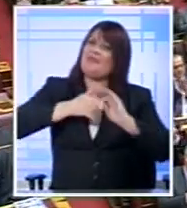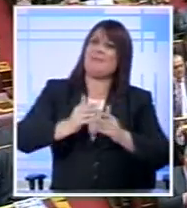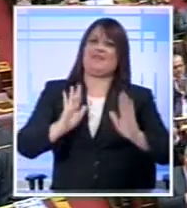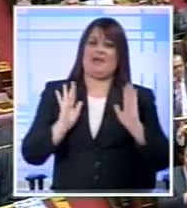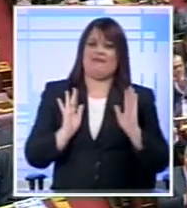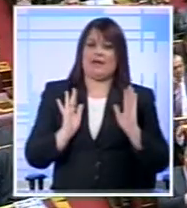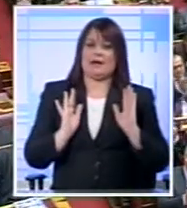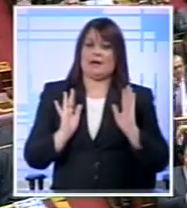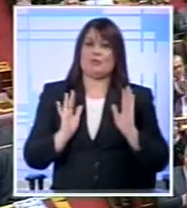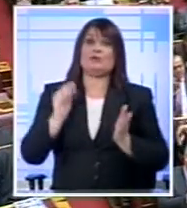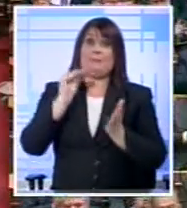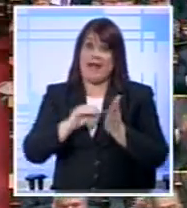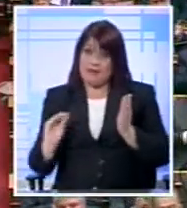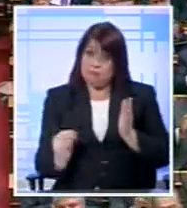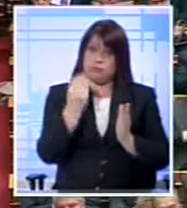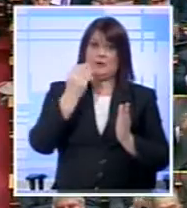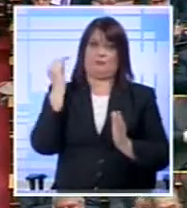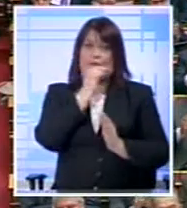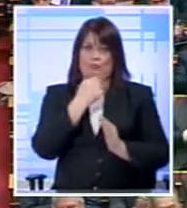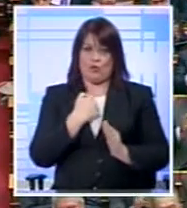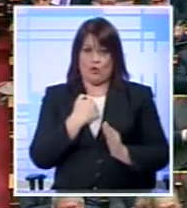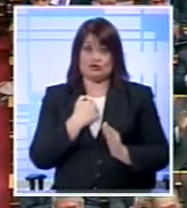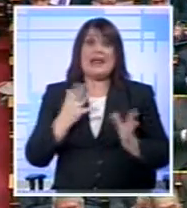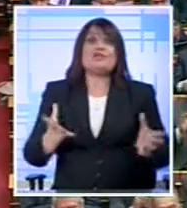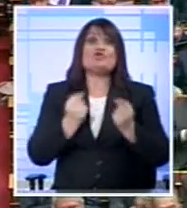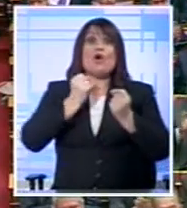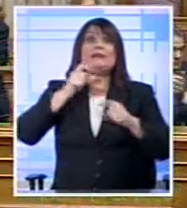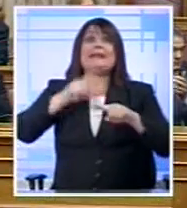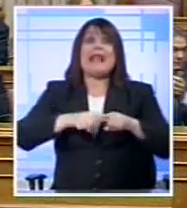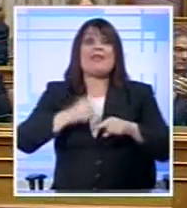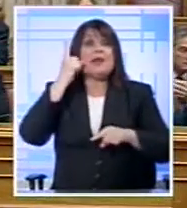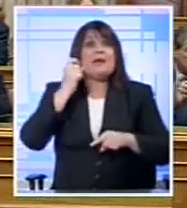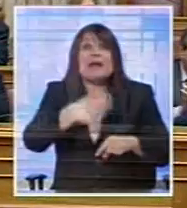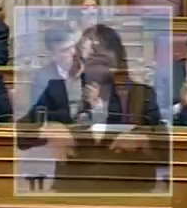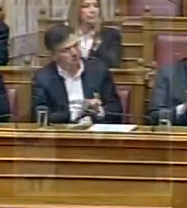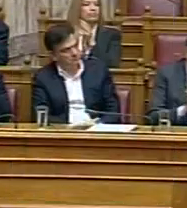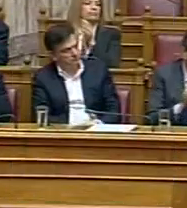ούτε να επανεκλεγώ Εμένα με ενδιαφέρει να σώσουμε την πατρίδα Να το ξέρει ο κορμός